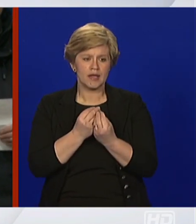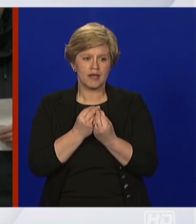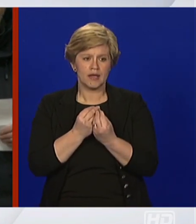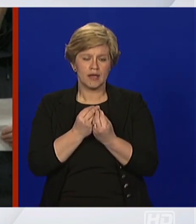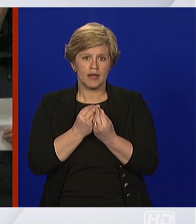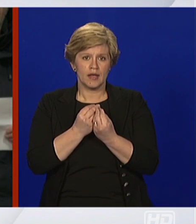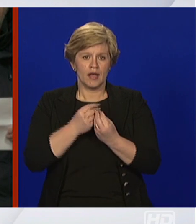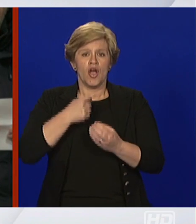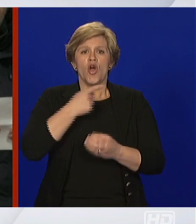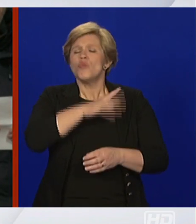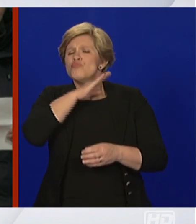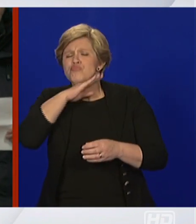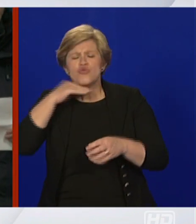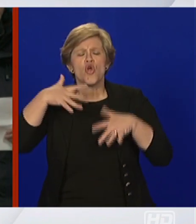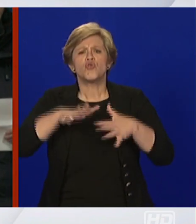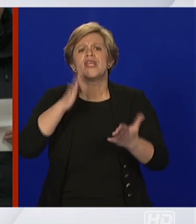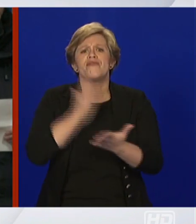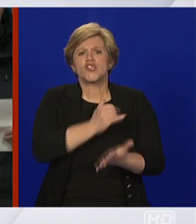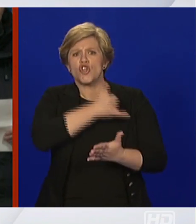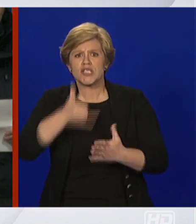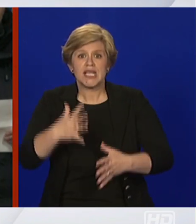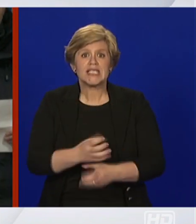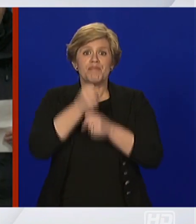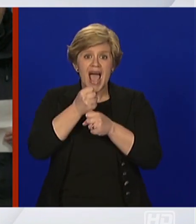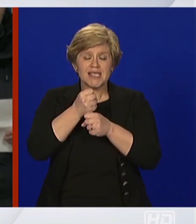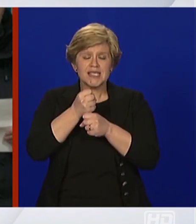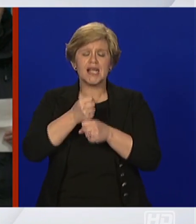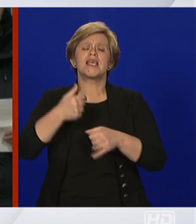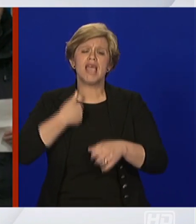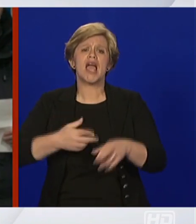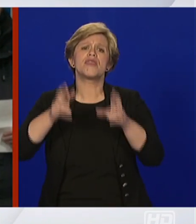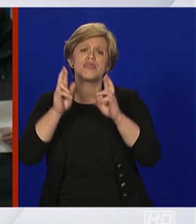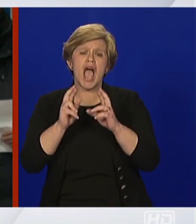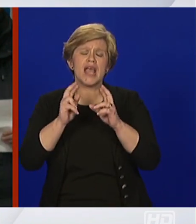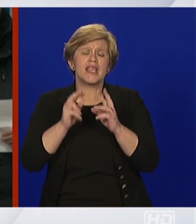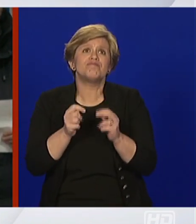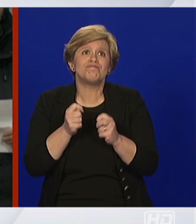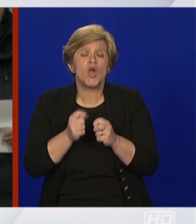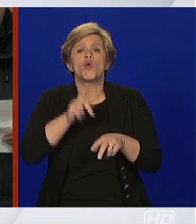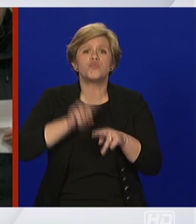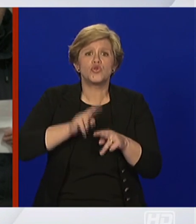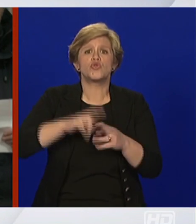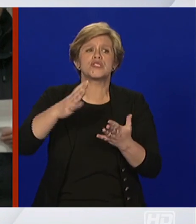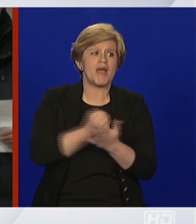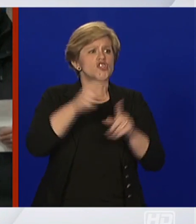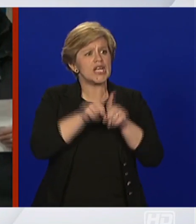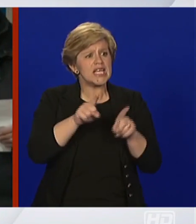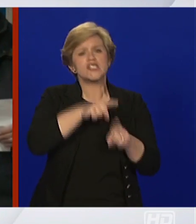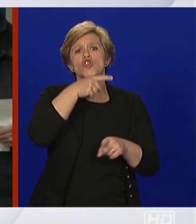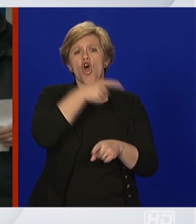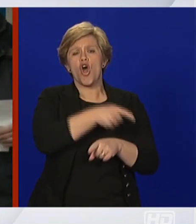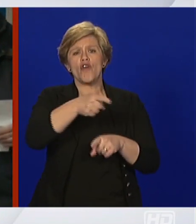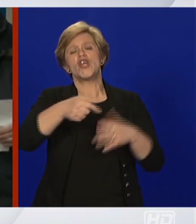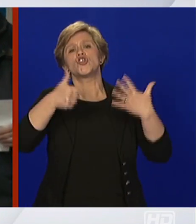izvukli i spasili. Svi se iskreno nadamo da ćemo i ovih šest, a i sve oni koji nažalost u buduće budu završili na